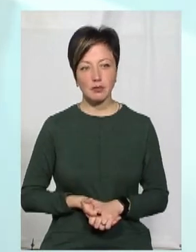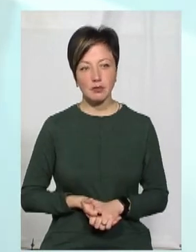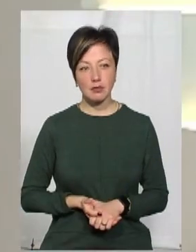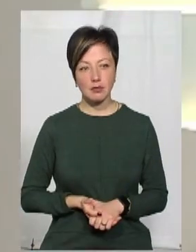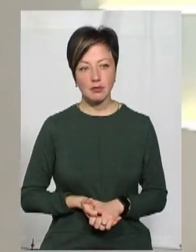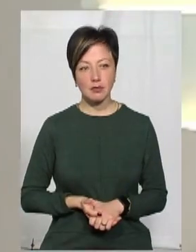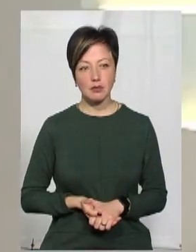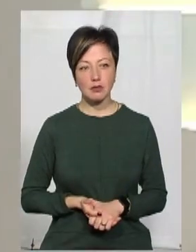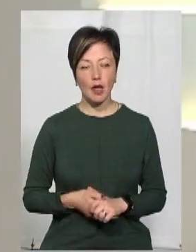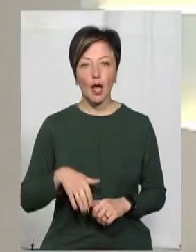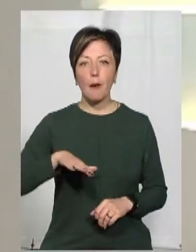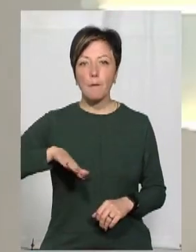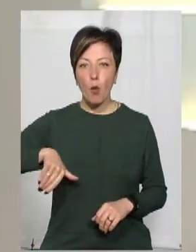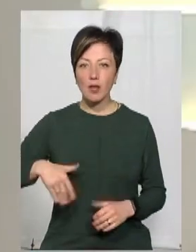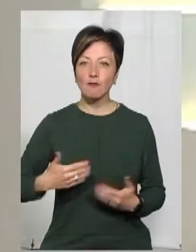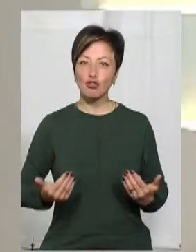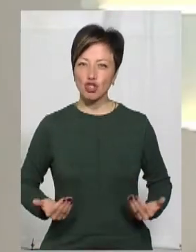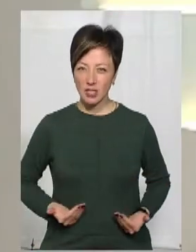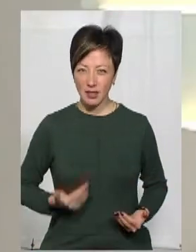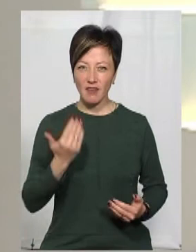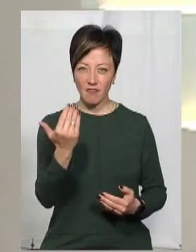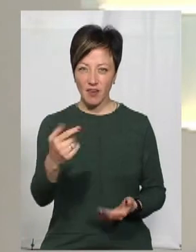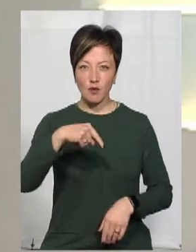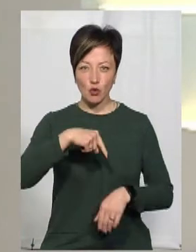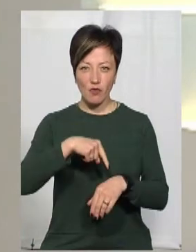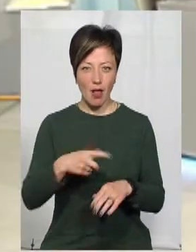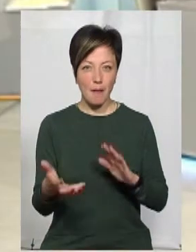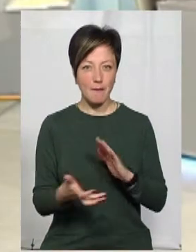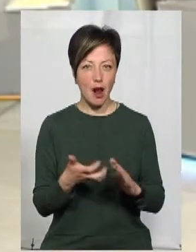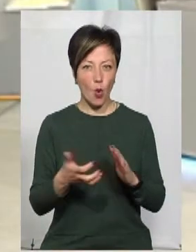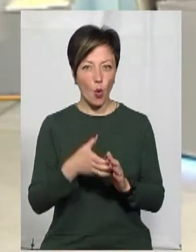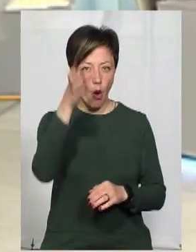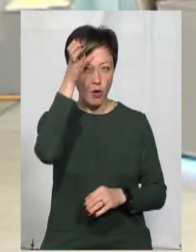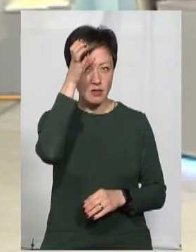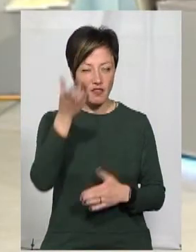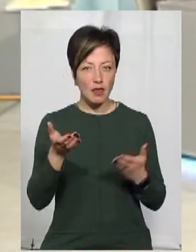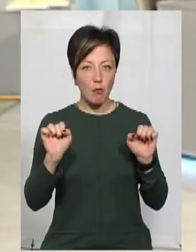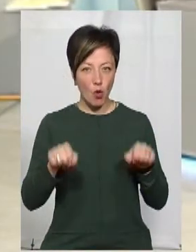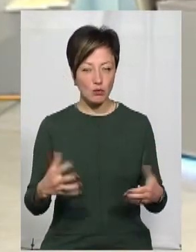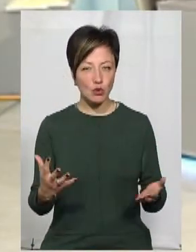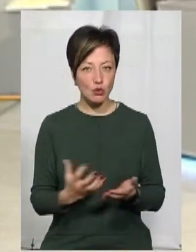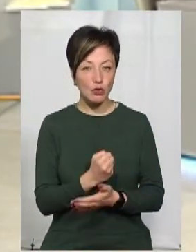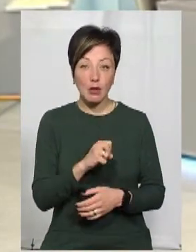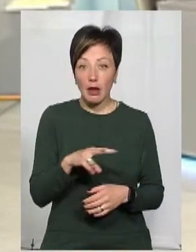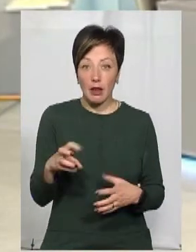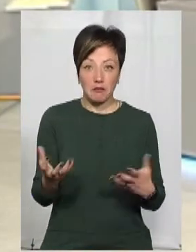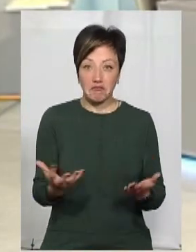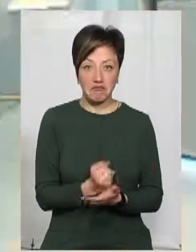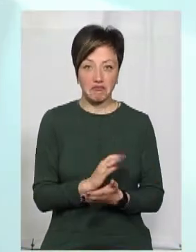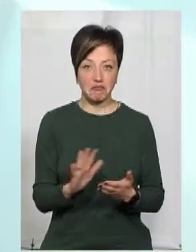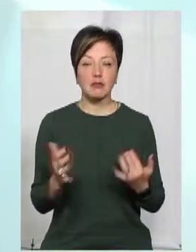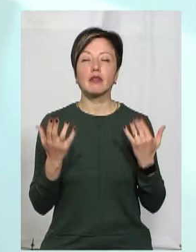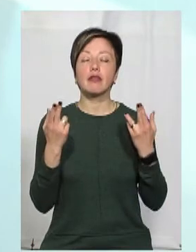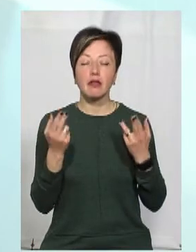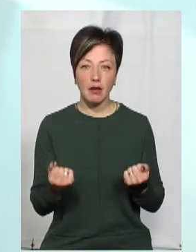от так от потім по життю відчували, що вам не вистачає, що бракує тієї освіти, яку могли б здобути, але не здобути? Звісно,